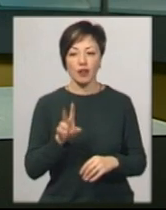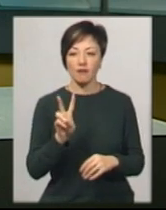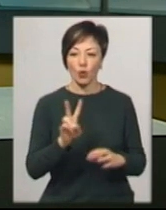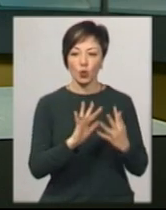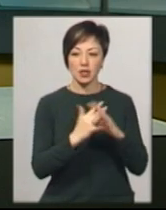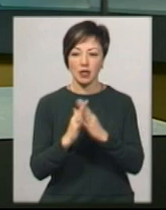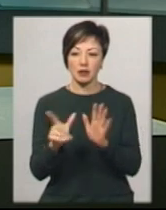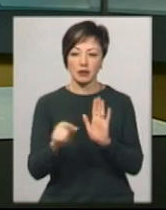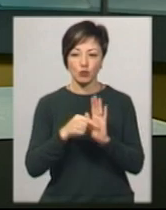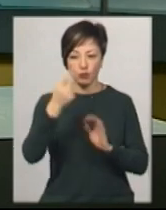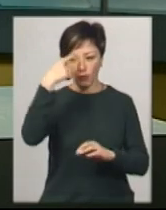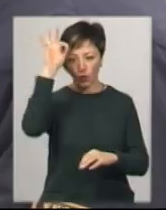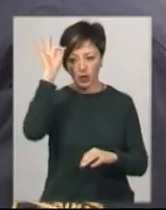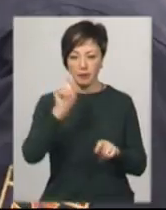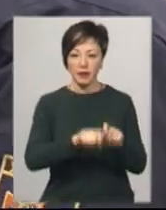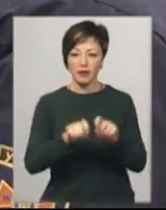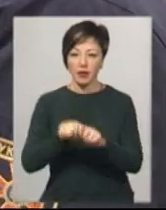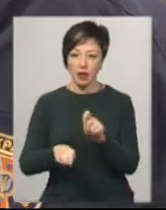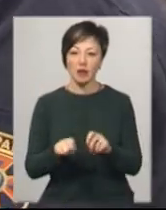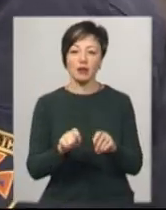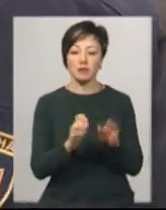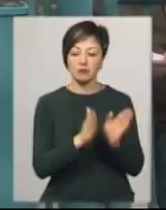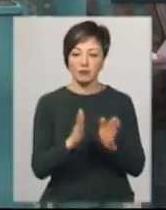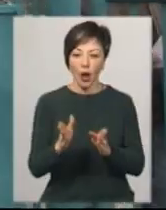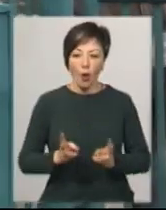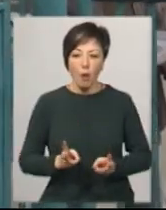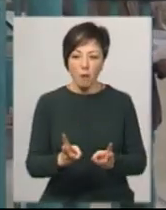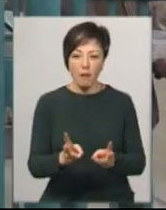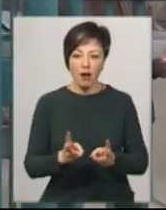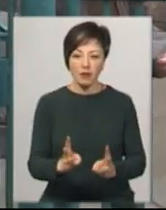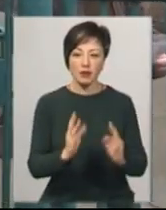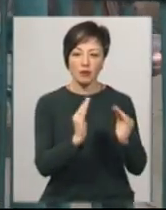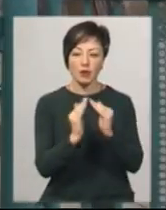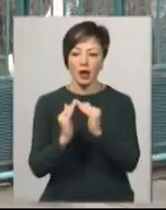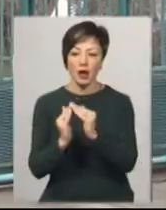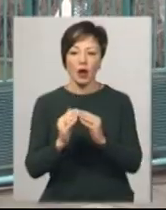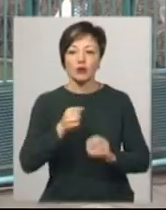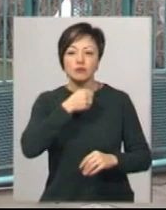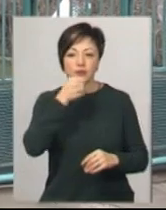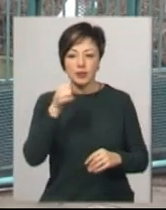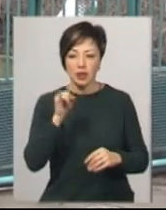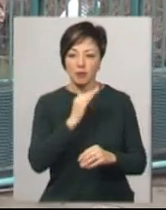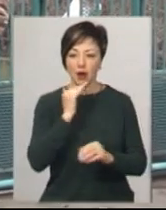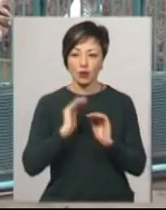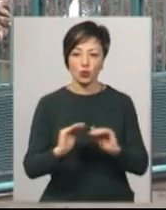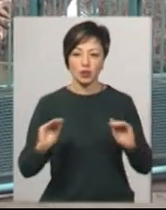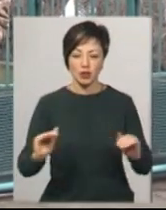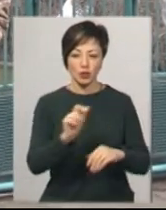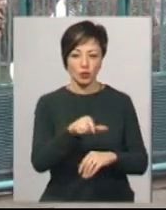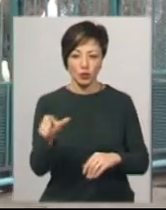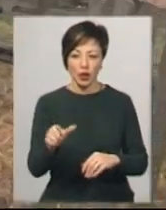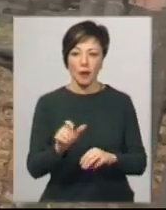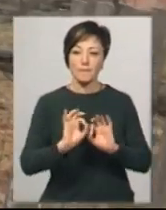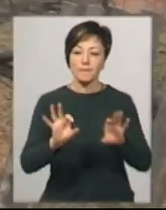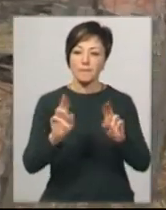селах разом із поліцією перевіряли справність пічного опалення в оселях літніх та багатодітних жителів, пояснювали правила користування